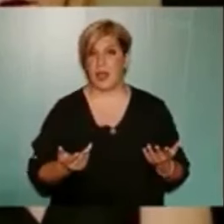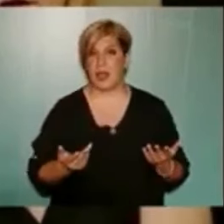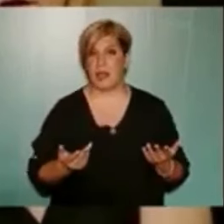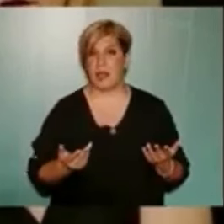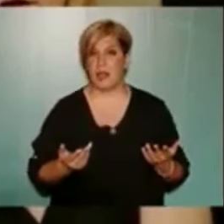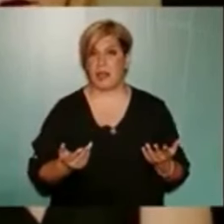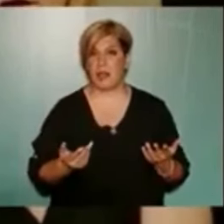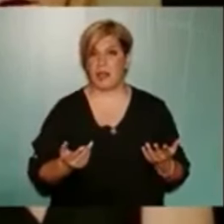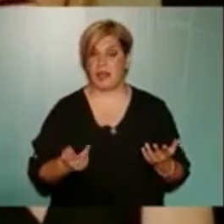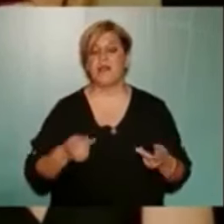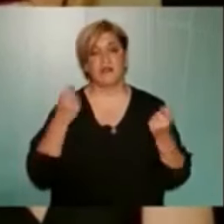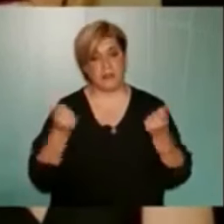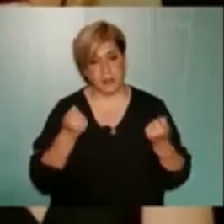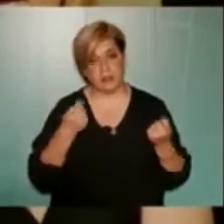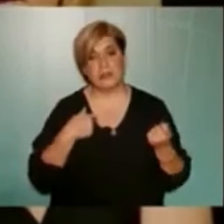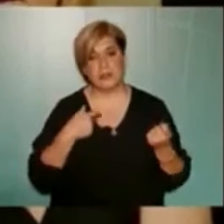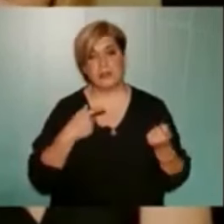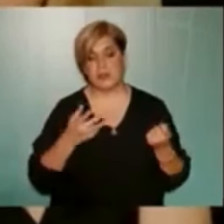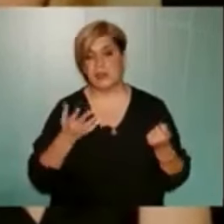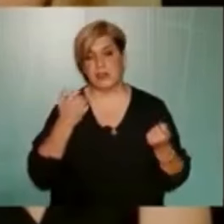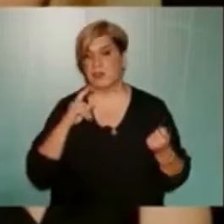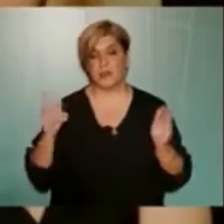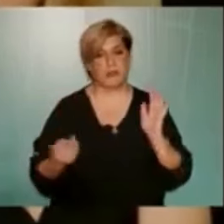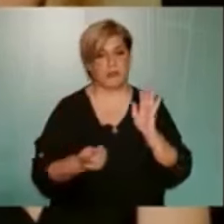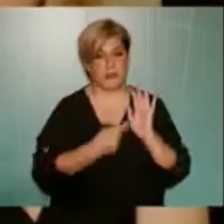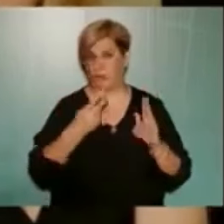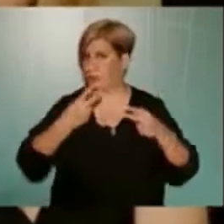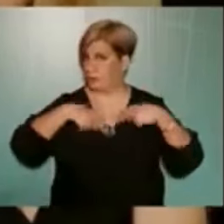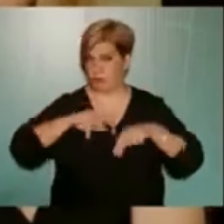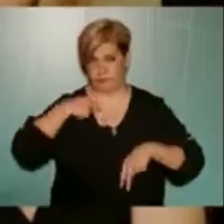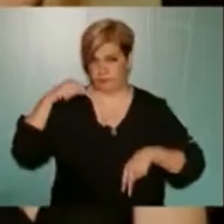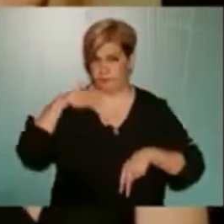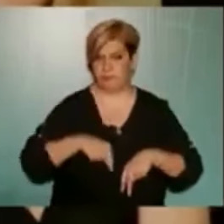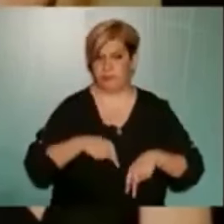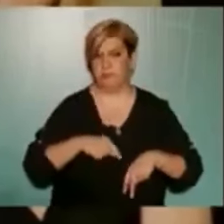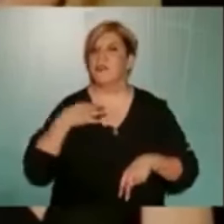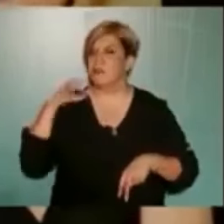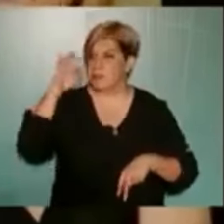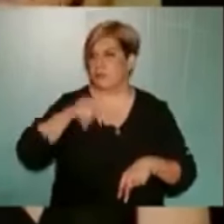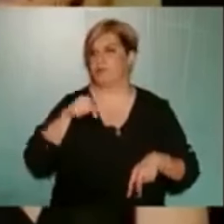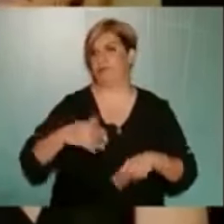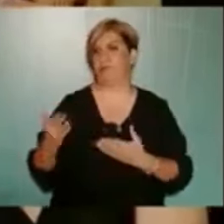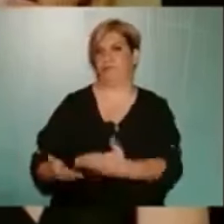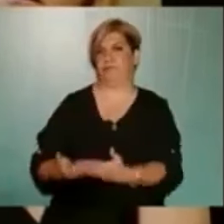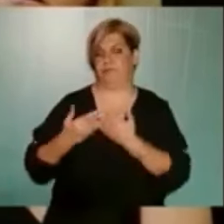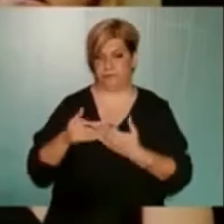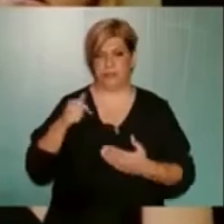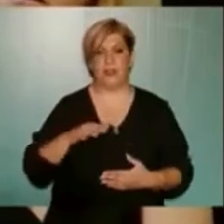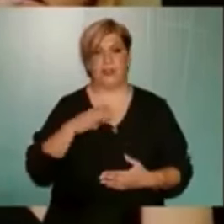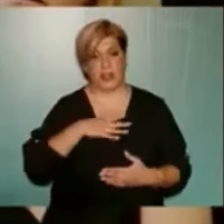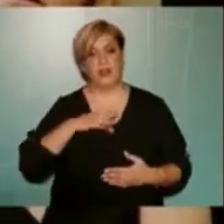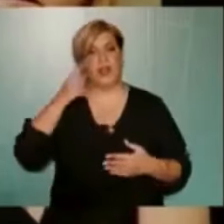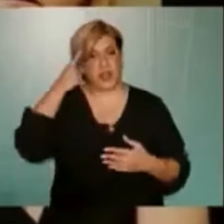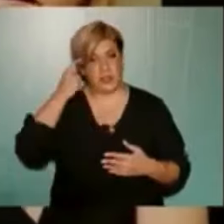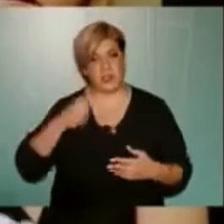αλλά μας κάναν, ενώ δεν έχουμε ξανάρθεις τους σε συμβούλια δημοτικά, μας κάναν να φτάσουν μέχρι εδώ. Θέλουμε να